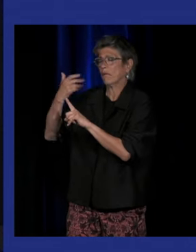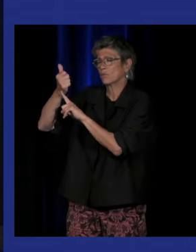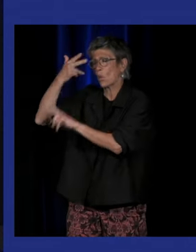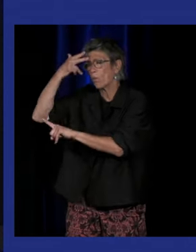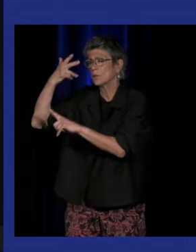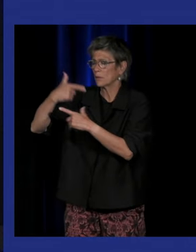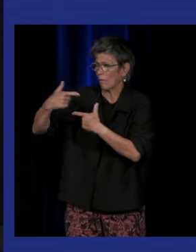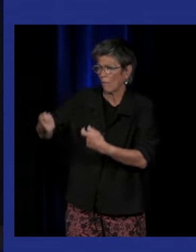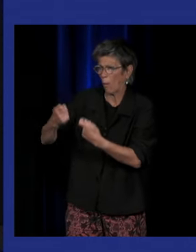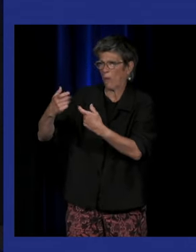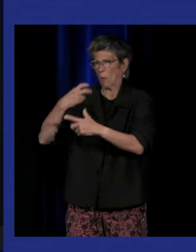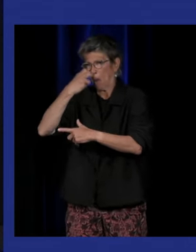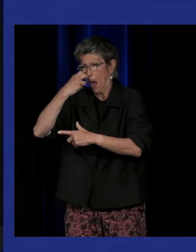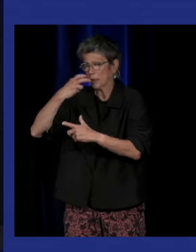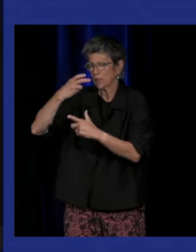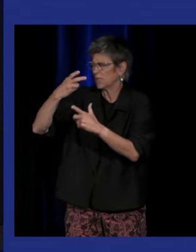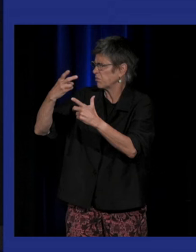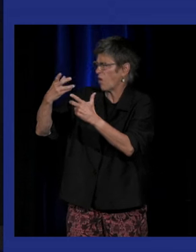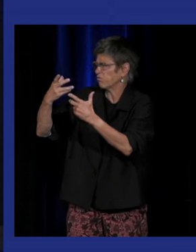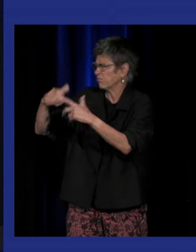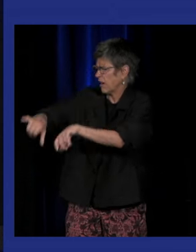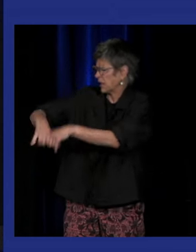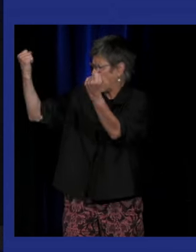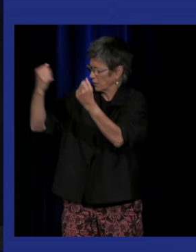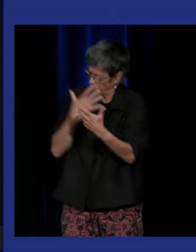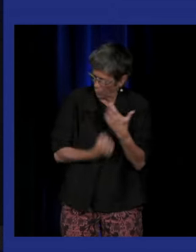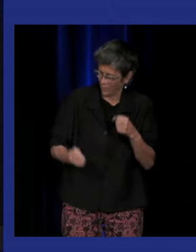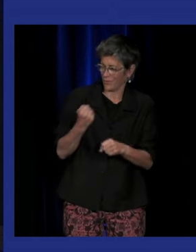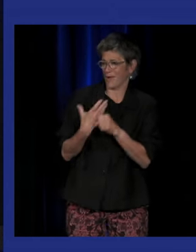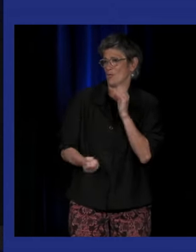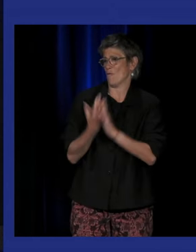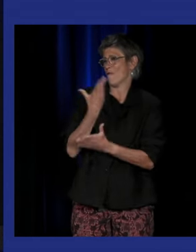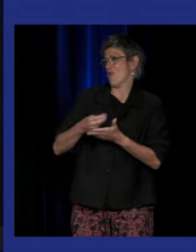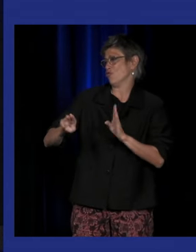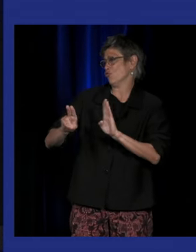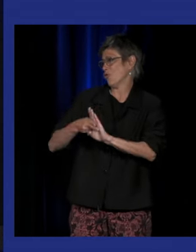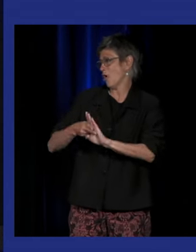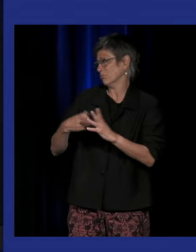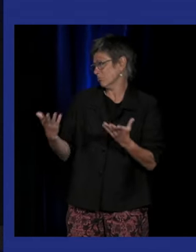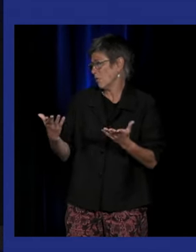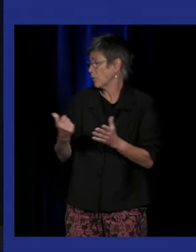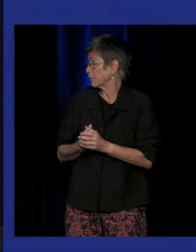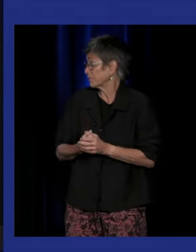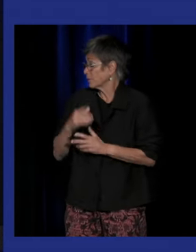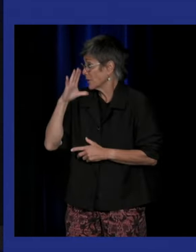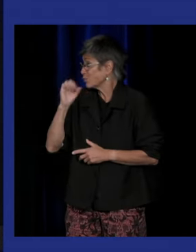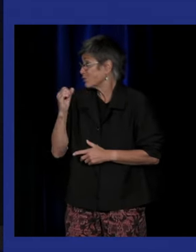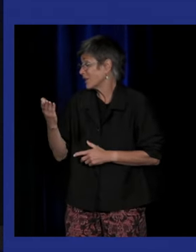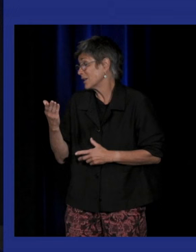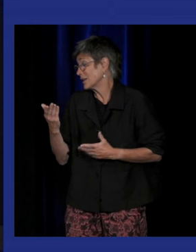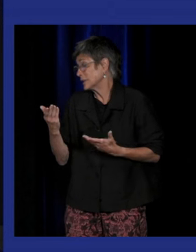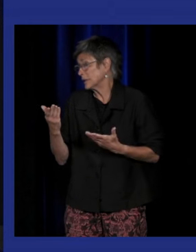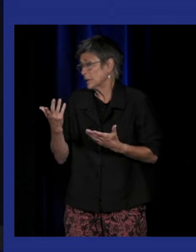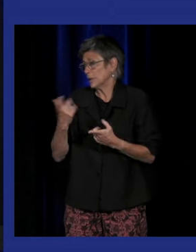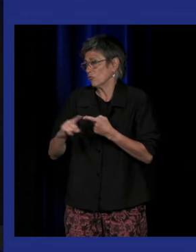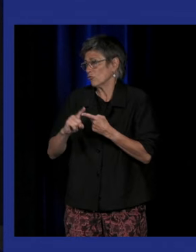qui était l'oralisme pour renvanter d'autres normes et se placer autrement vis-à-vis de l'art c'est pour ça que c'est